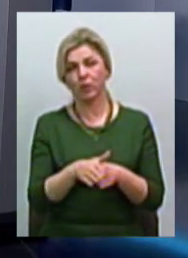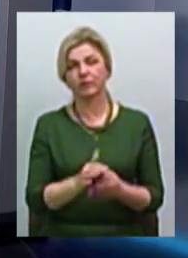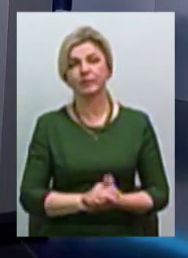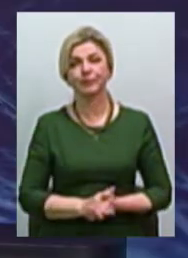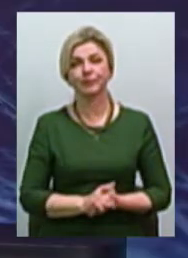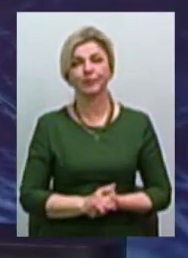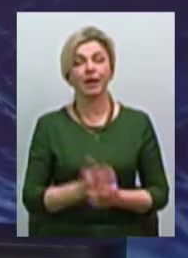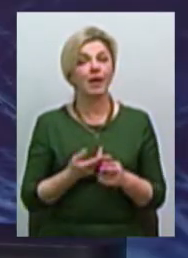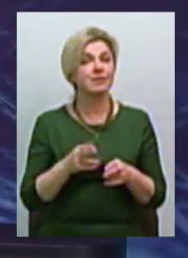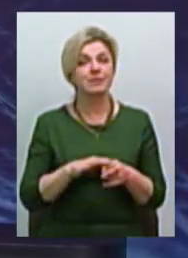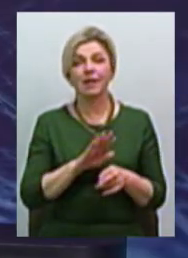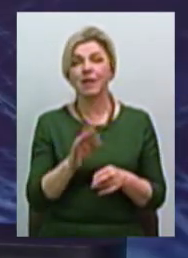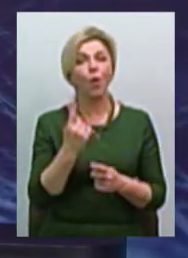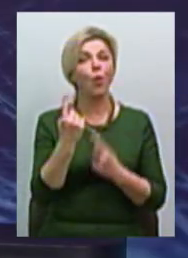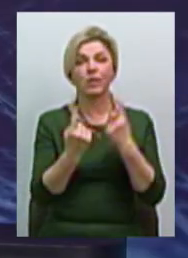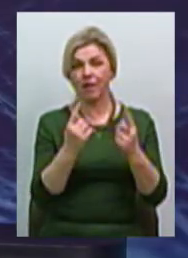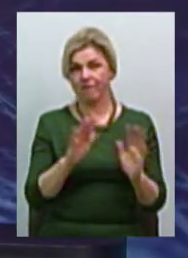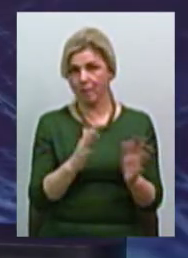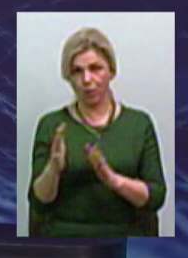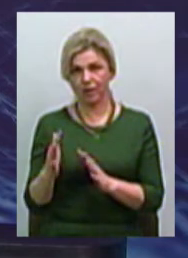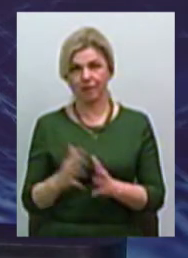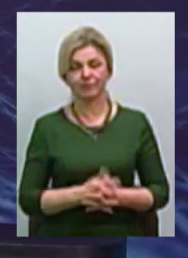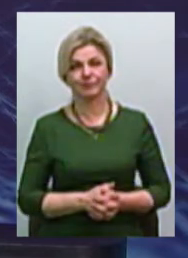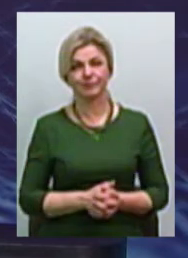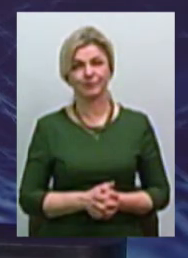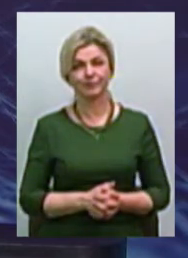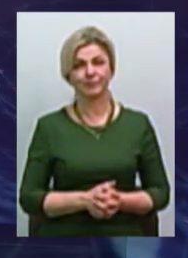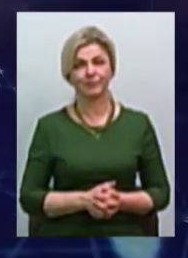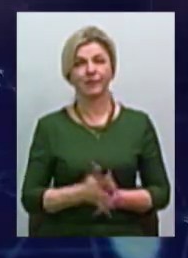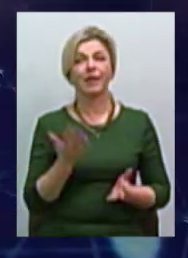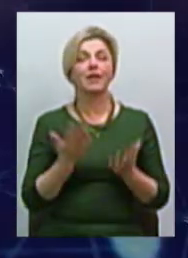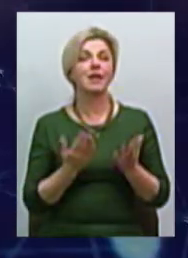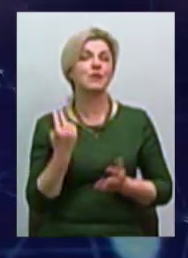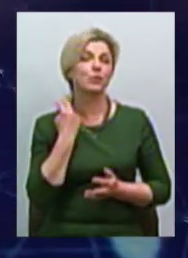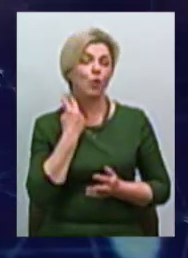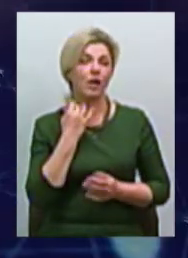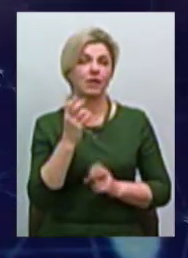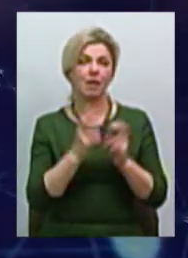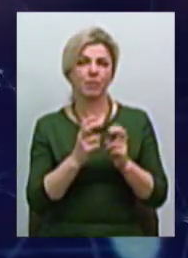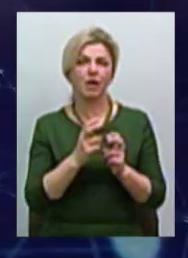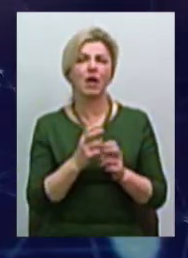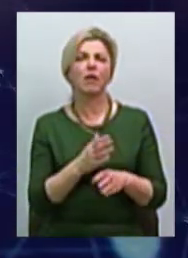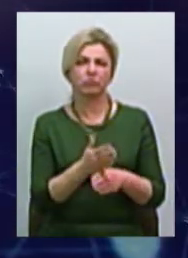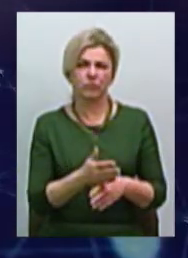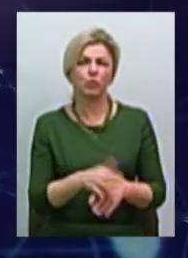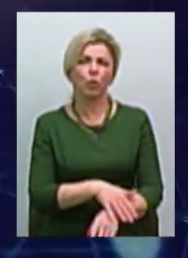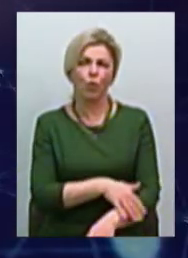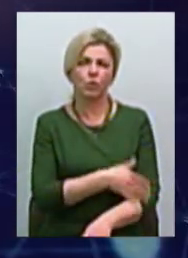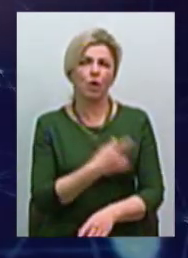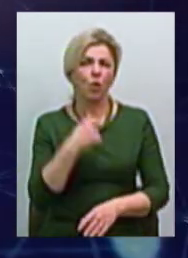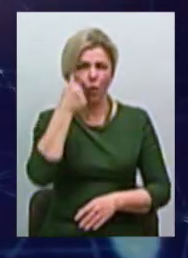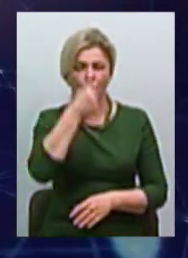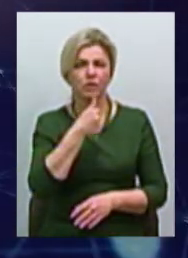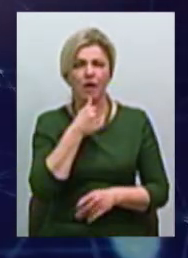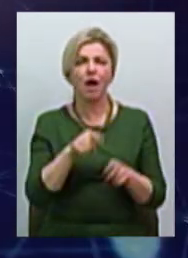І це не поодинокі випадки, дійсно. Якщо борги на підприємстві зберігаються роками, ну, так було і з колишнім